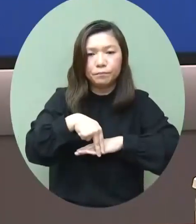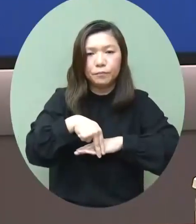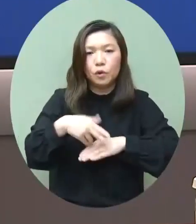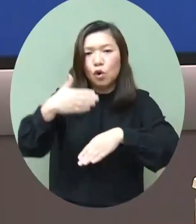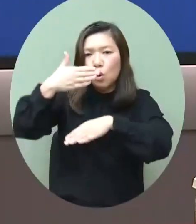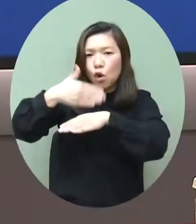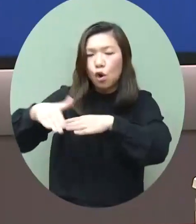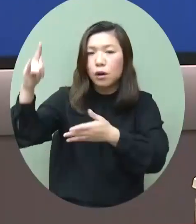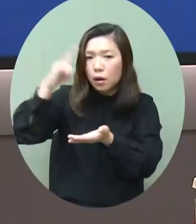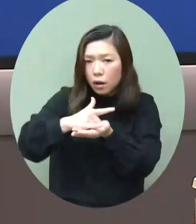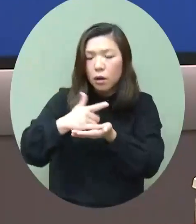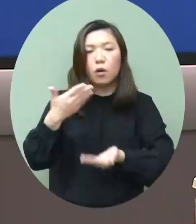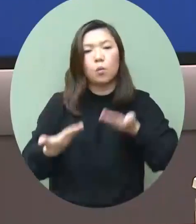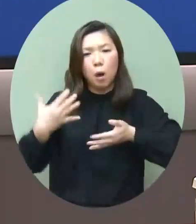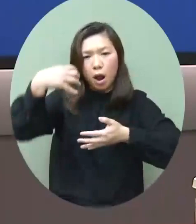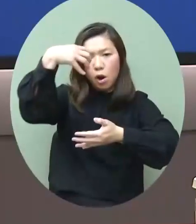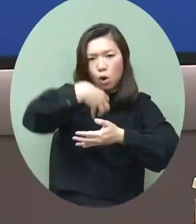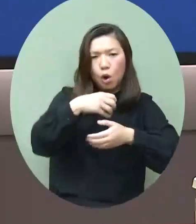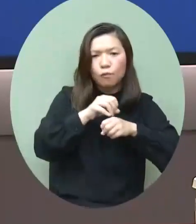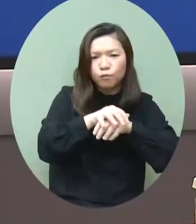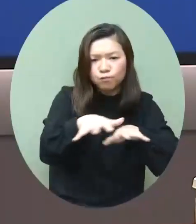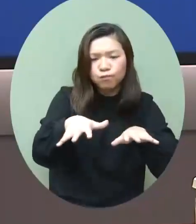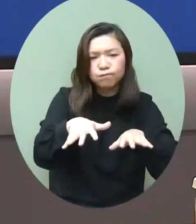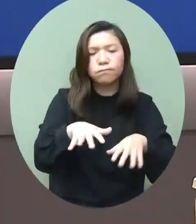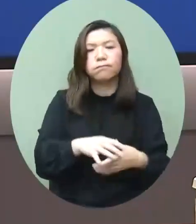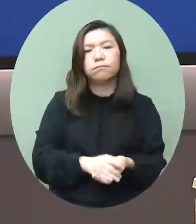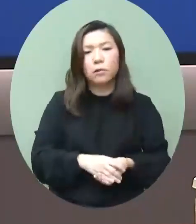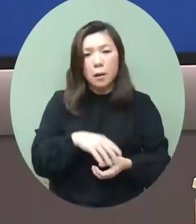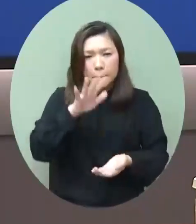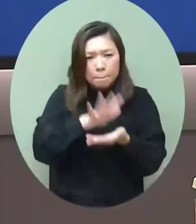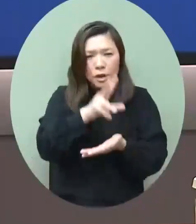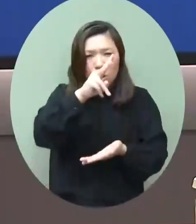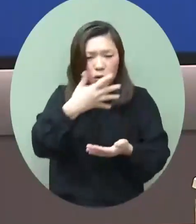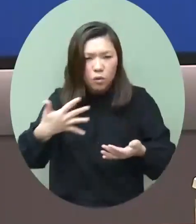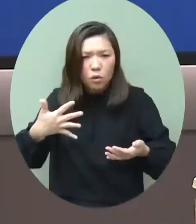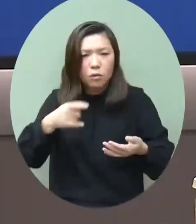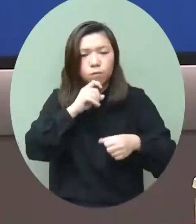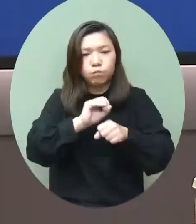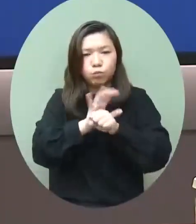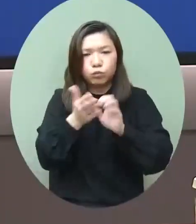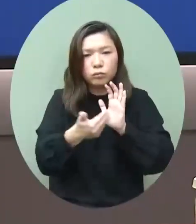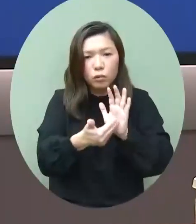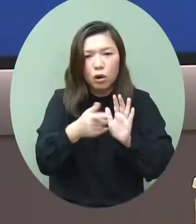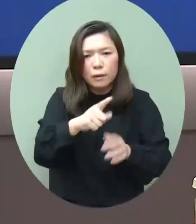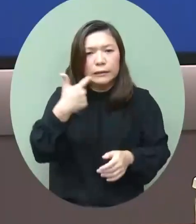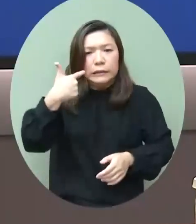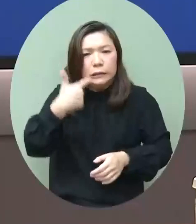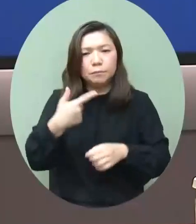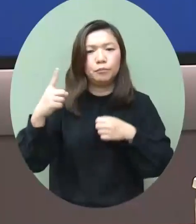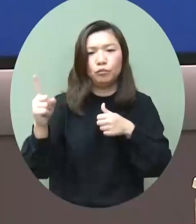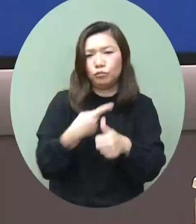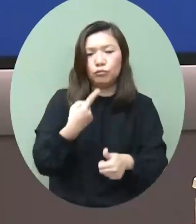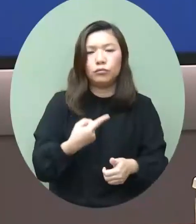外防輸入或內防擴散都是在兩年多抗疫中最嚴厲的措施